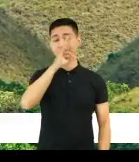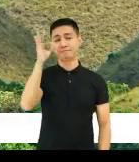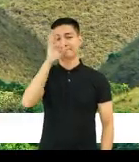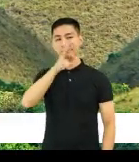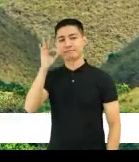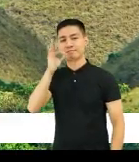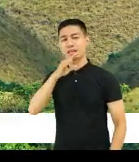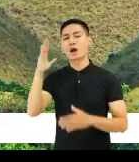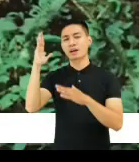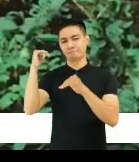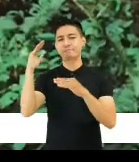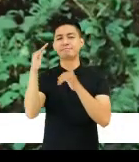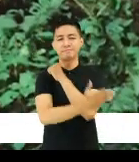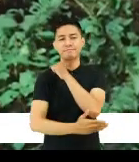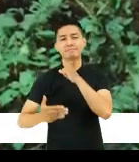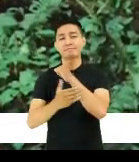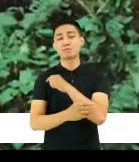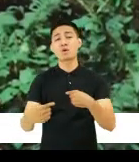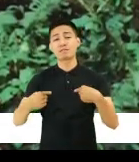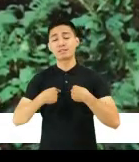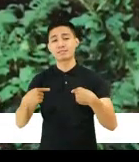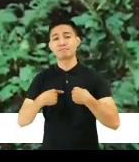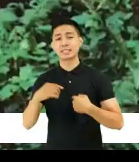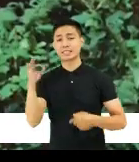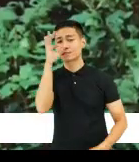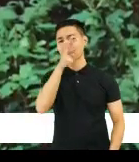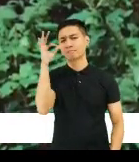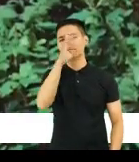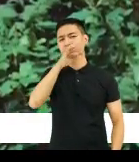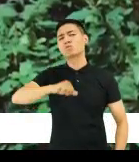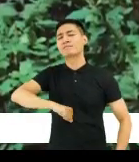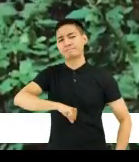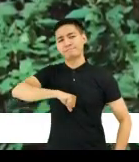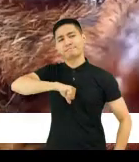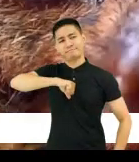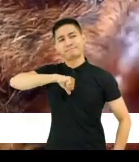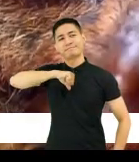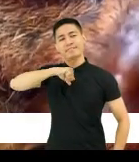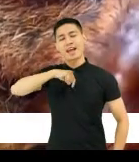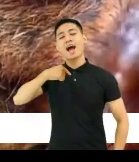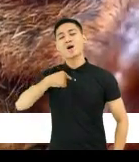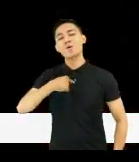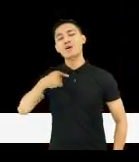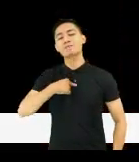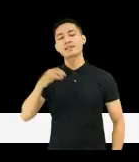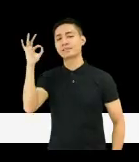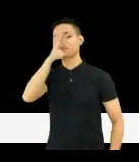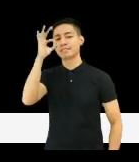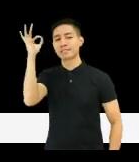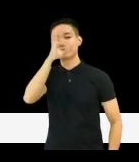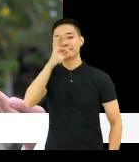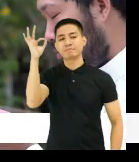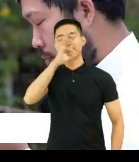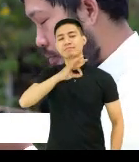Ako'y Pilipino, pag-asa ng bayan ko. Ako'y Pilipino, tas noong kahit kanino.